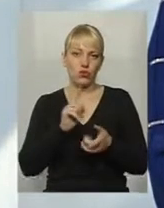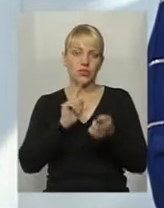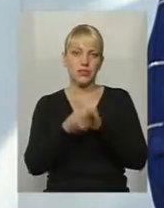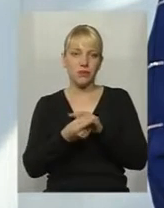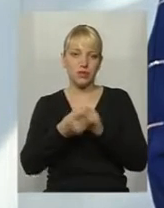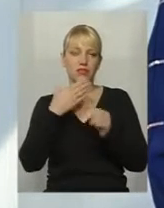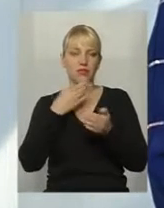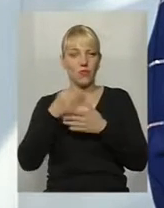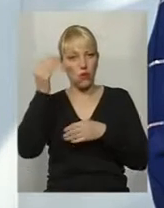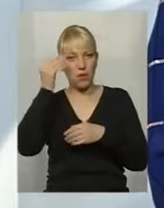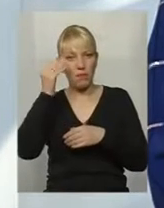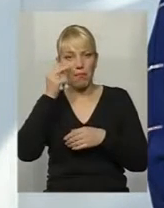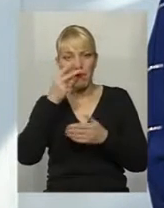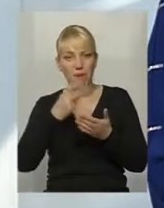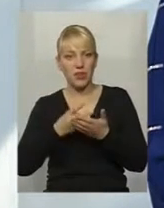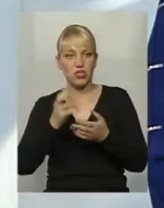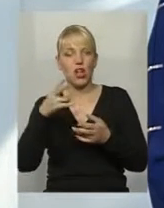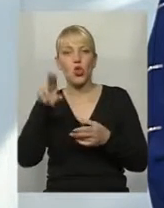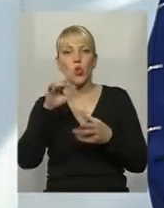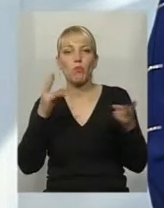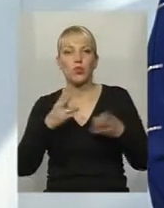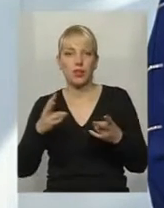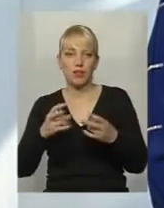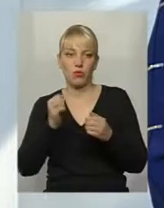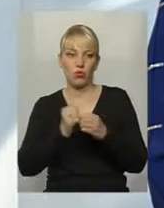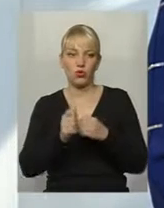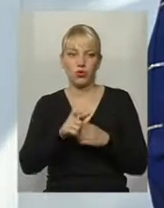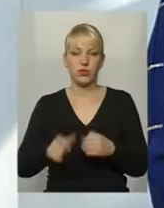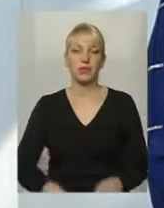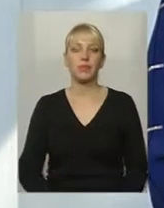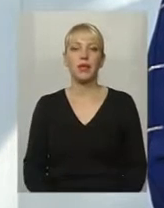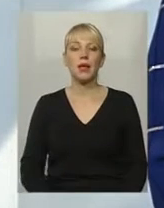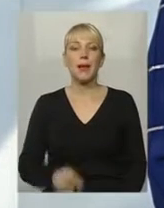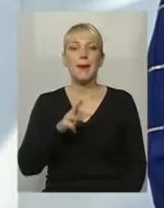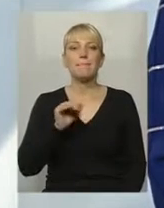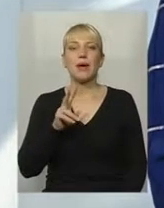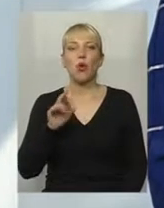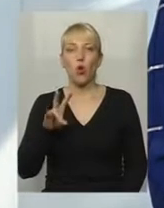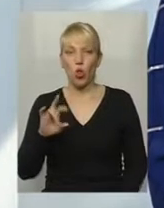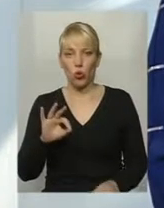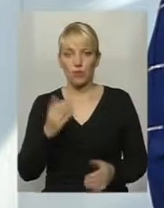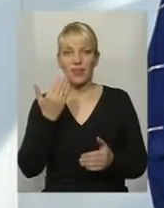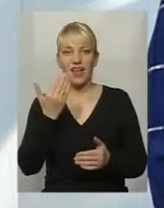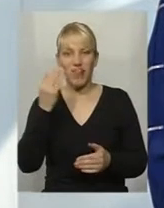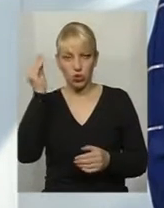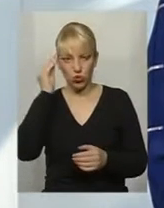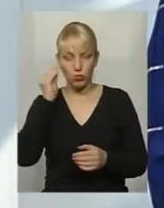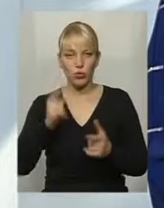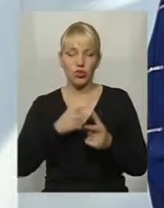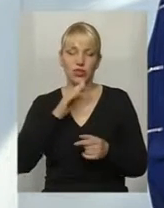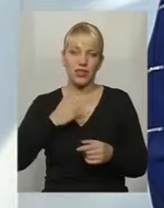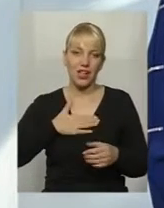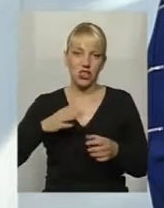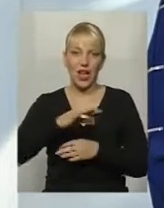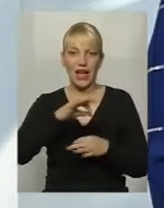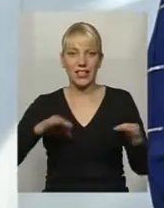потреб тієї чи іншої особистості. Пане Миколо, на вашу думку, а чи наші архітектори, наші